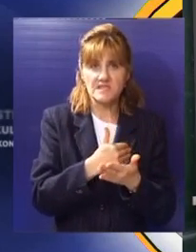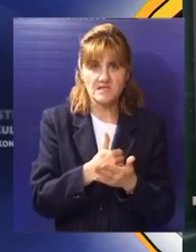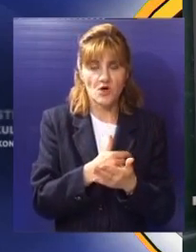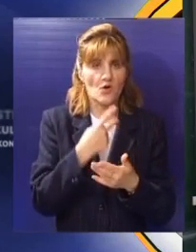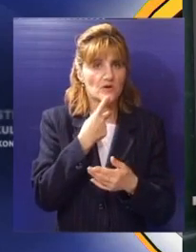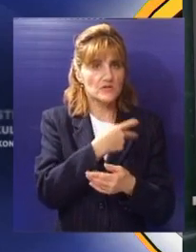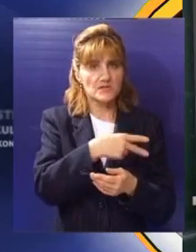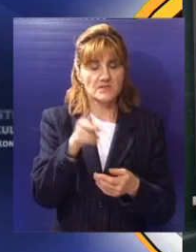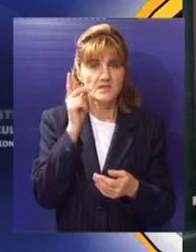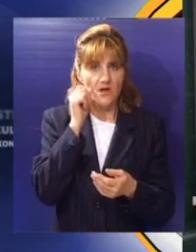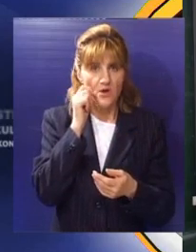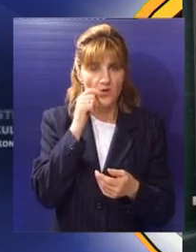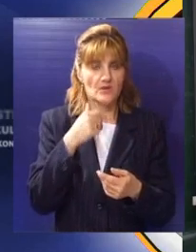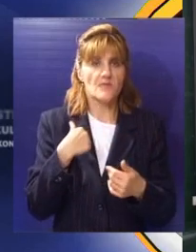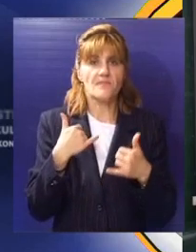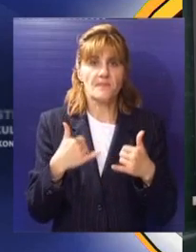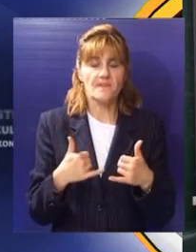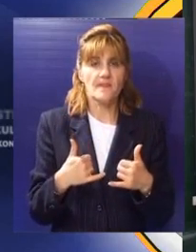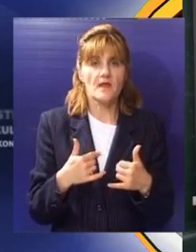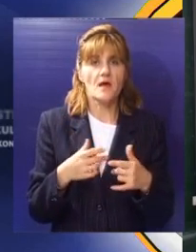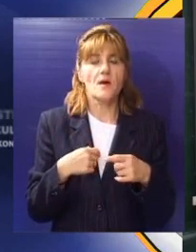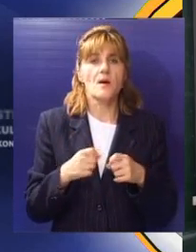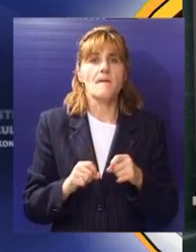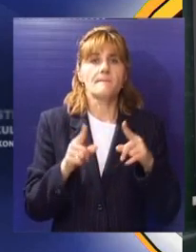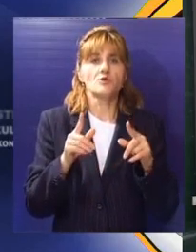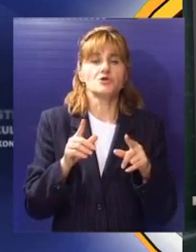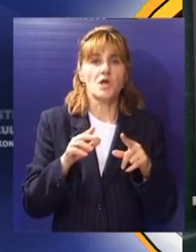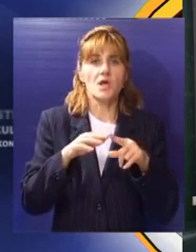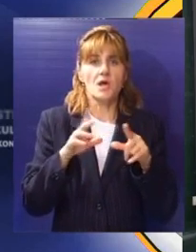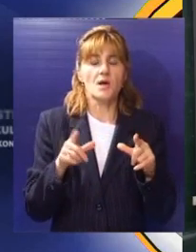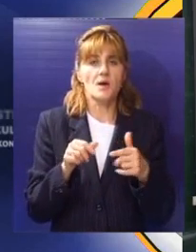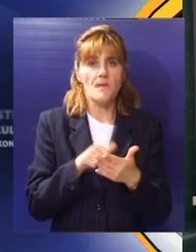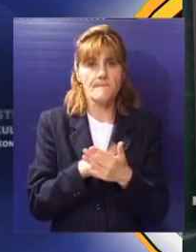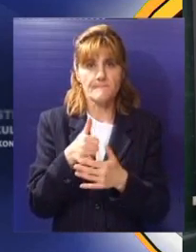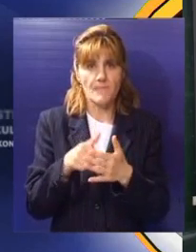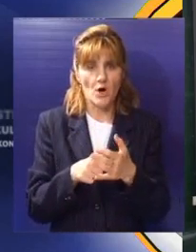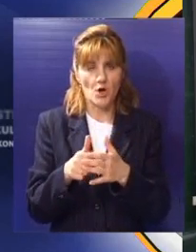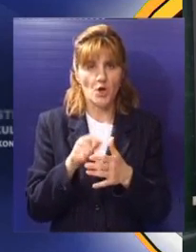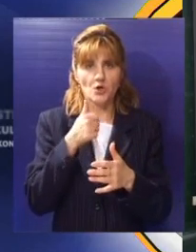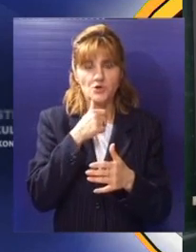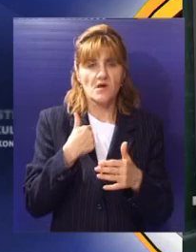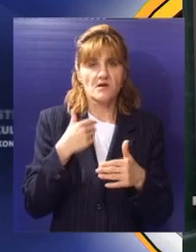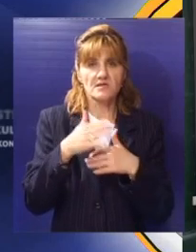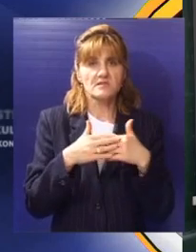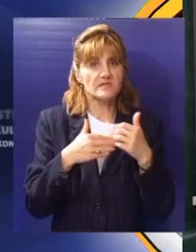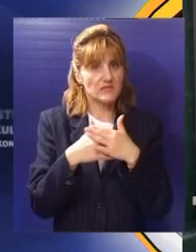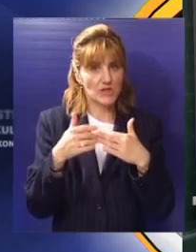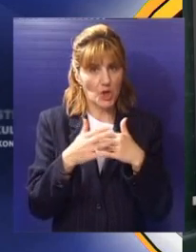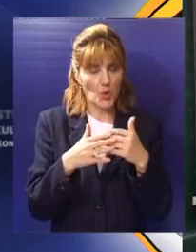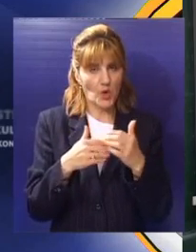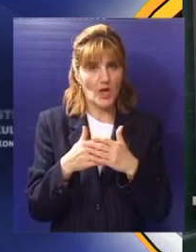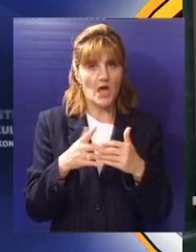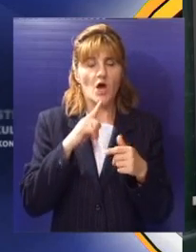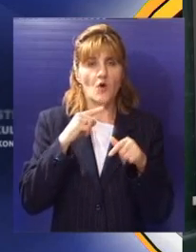prisustvo javnosti da nekako pošaljemo poruku da struka koja se ili